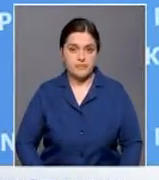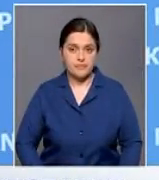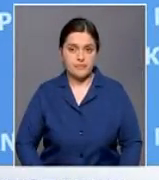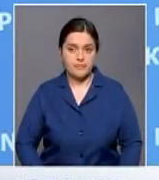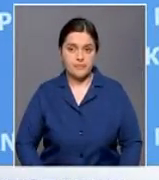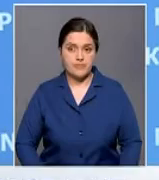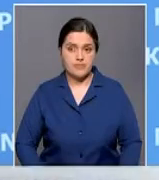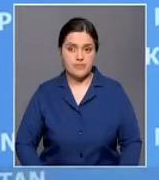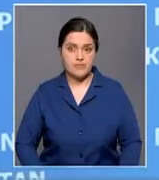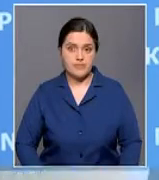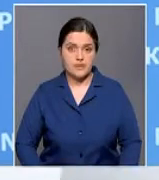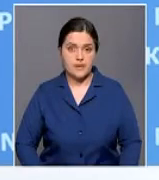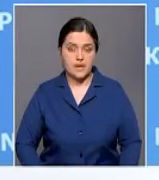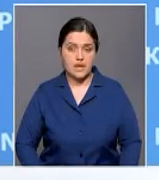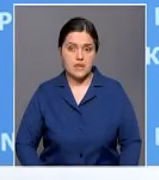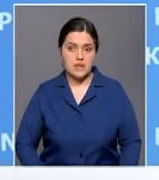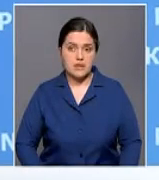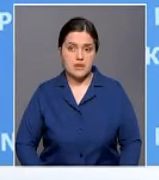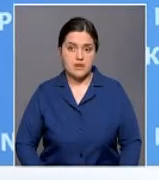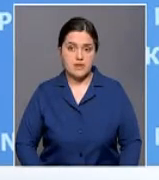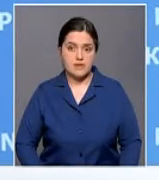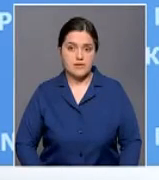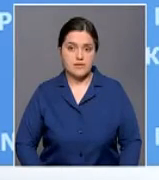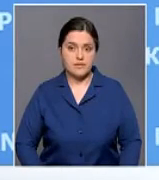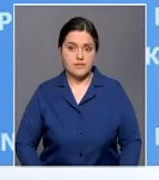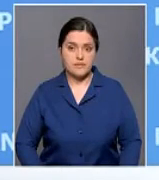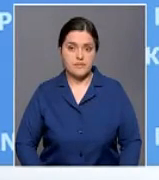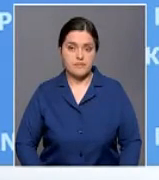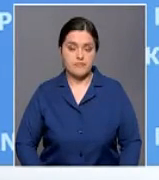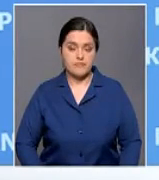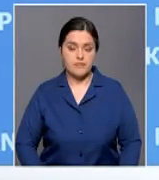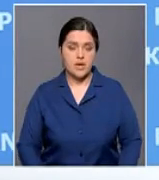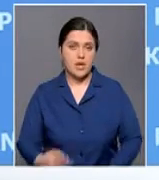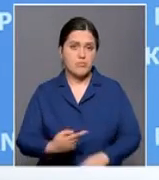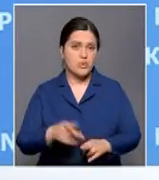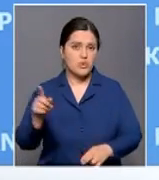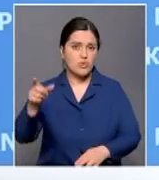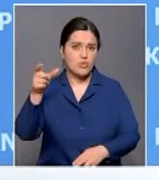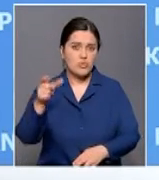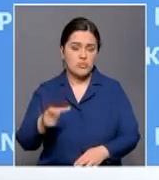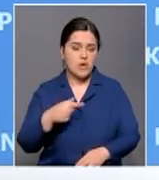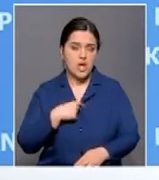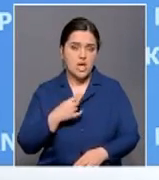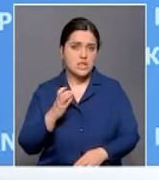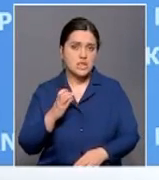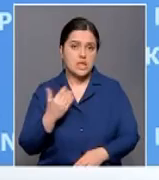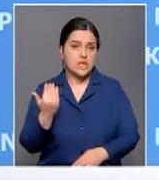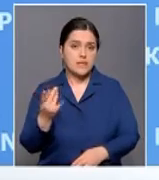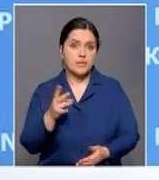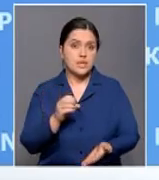Что касается заявлений этих людей, я с ними не знаком.